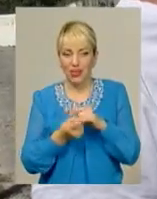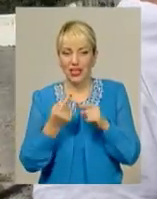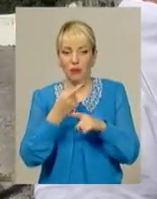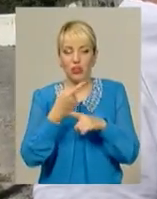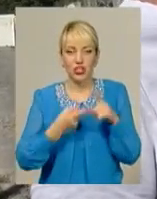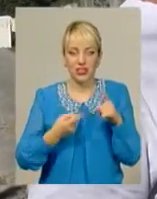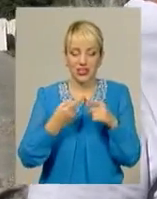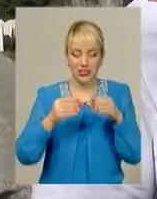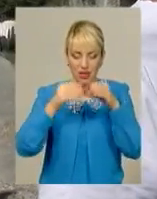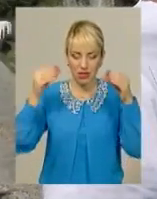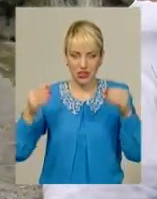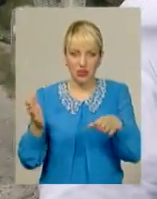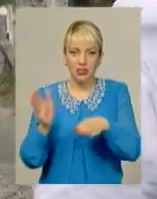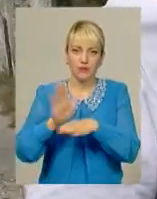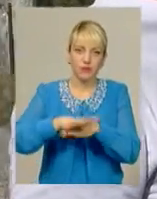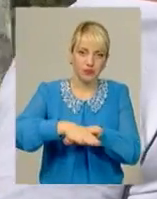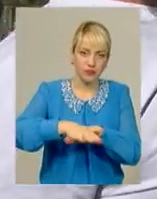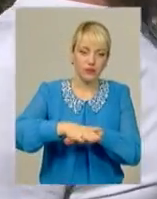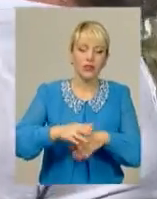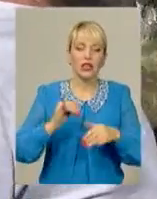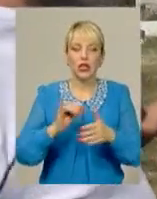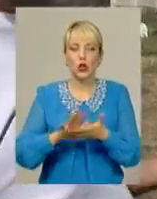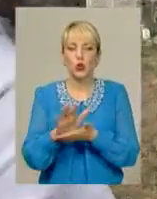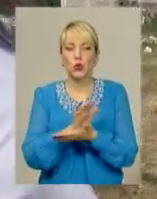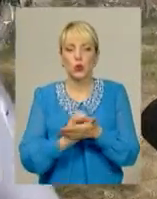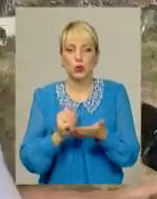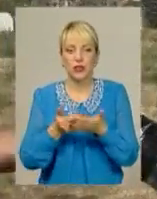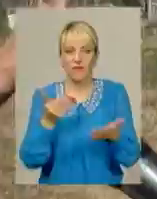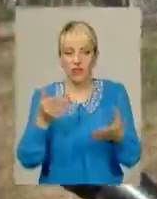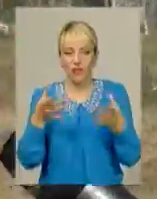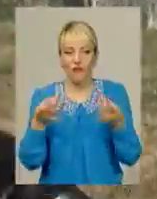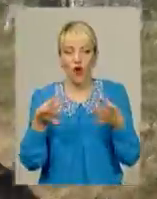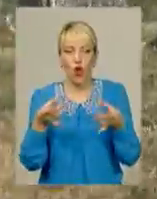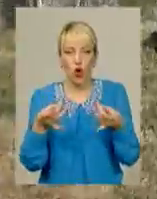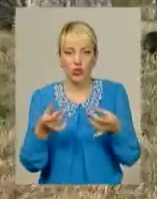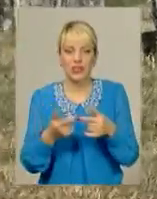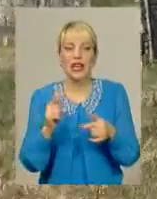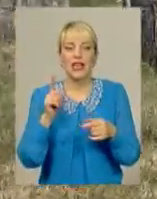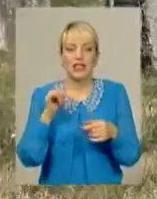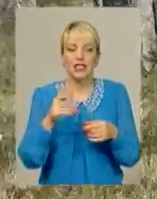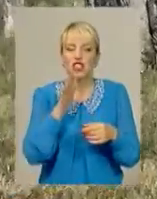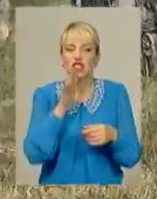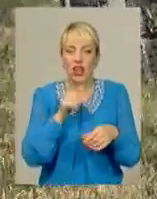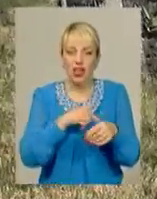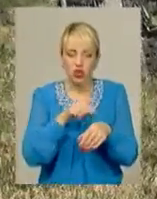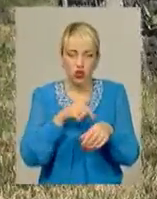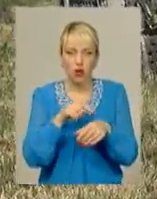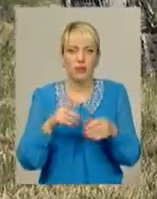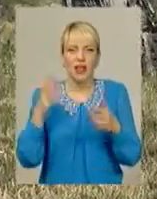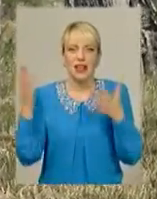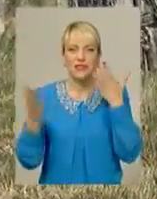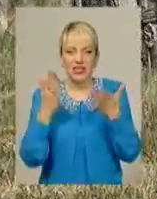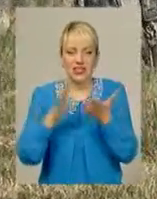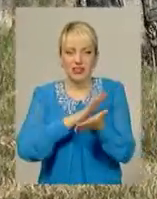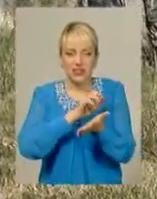цих мацев зараз лежить просто на землі і руйнується від вологості. З часом просто воно вивітреться і сама природа